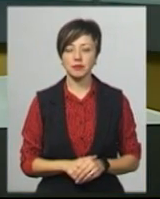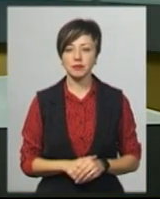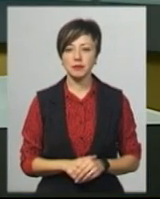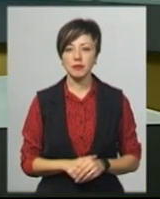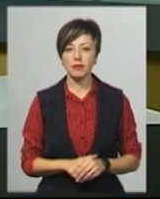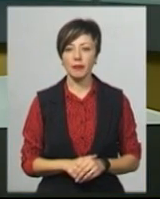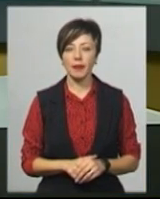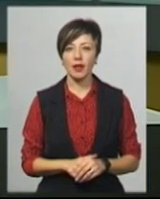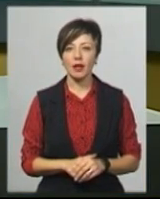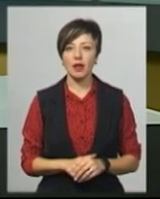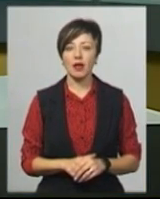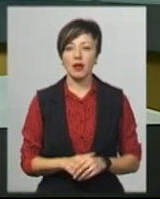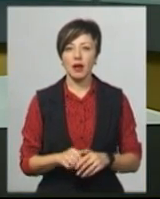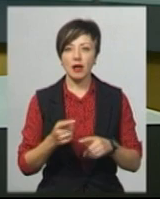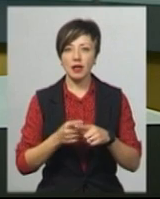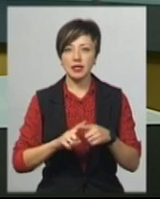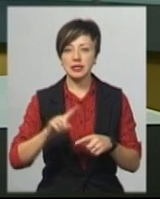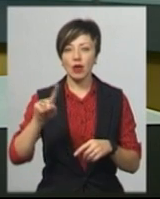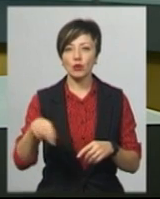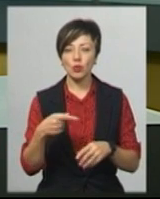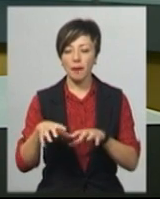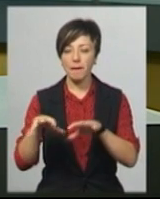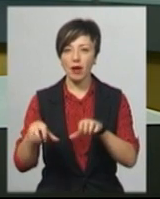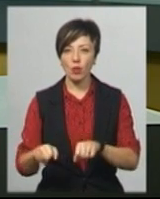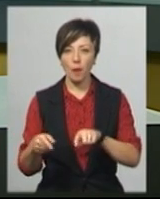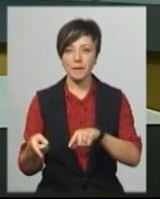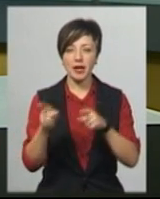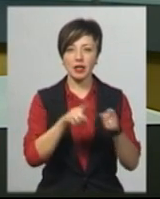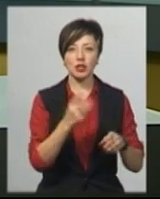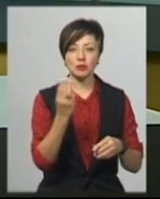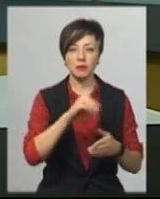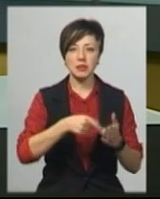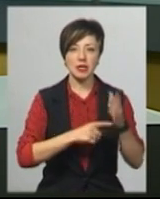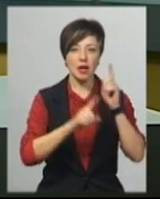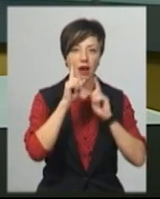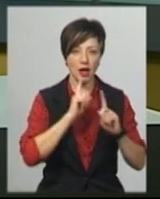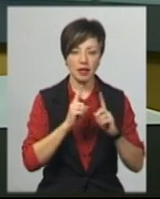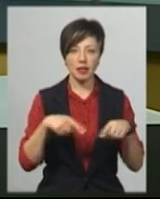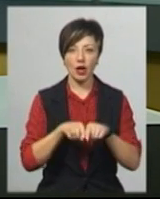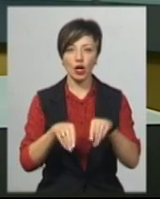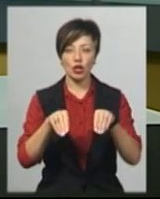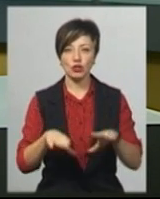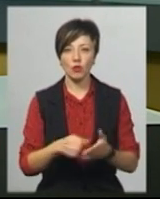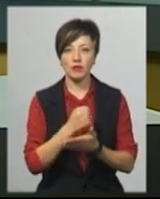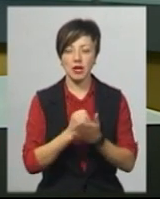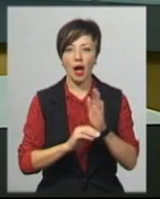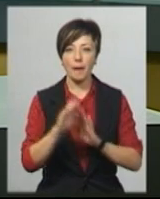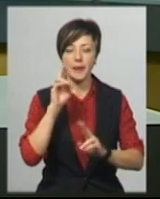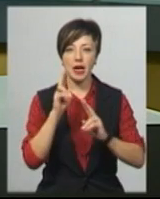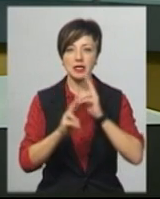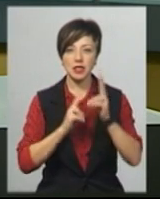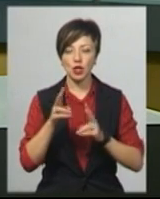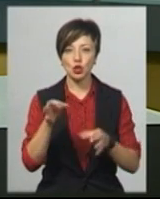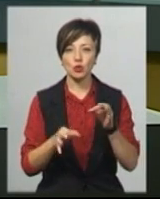Стягнути майно ТОВ «Шепетівка Енергоінвест» і передати в комунальну власність Шепетівській міській раді – таке рішення ухвалив апеляційний суд